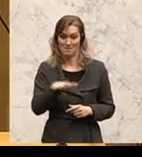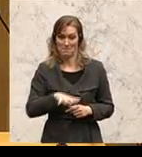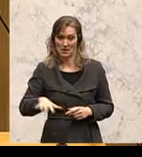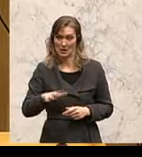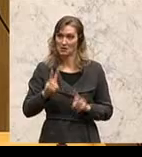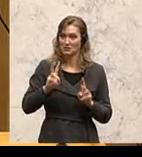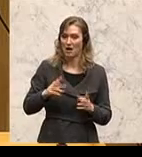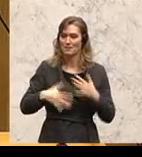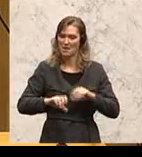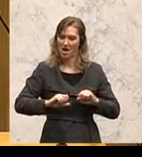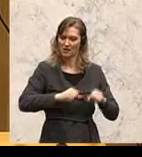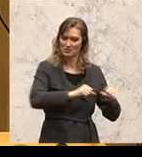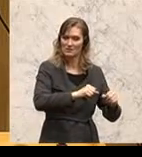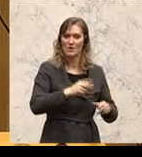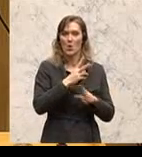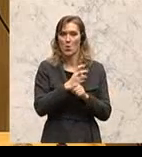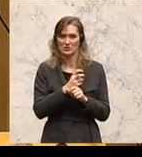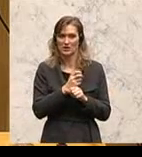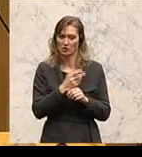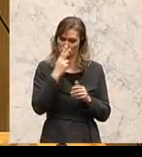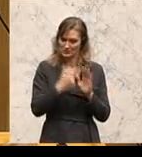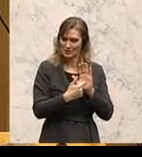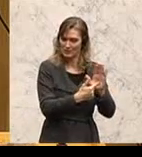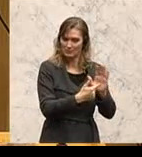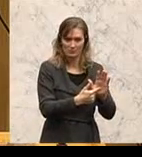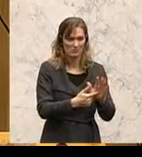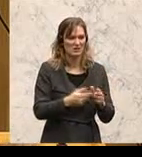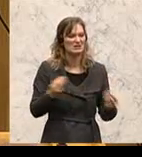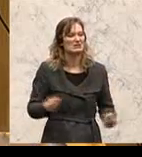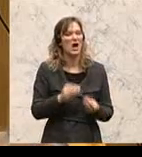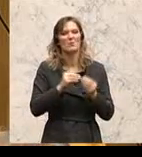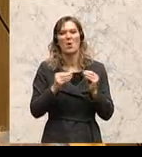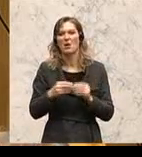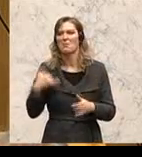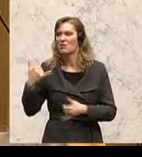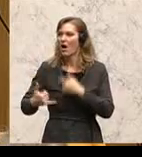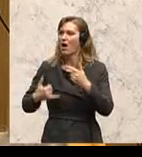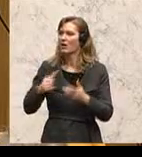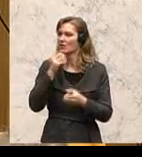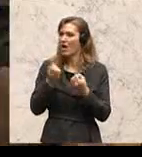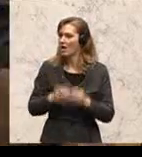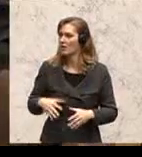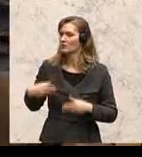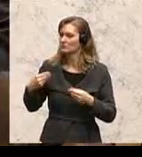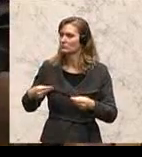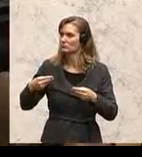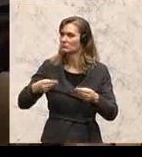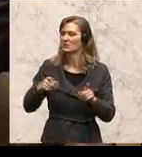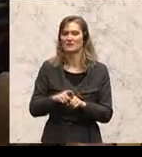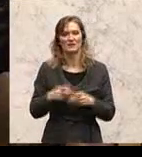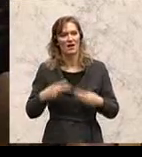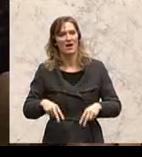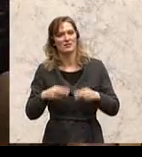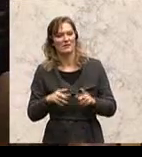österreichischer Seite setzen. Unerledigte Probleme über die Jahre und Jahrzehnte, die geflissentlich vermieden werden,